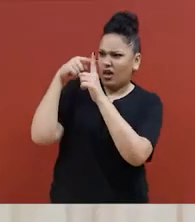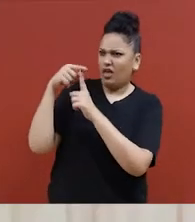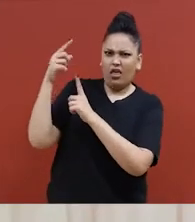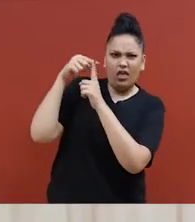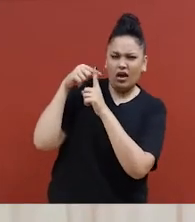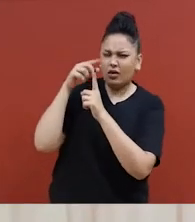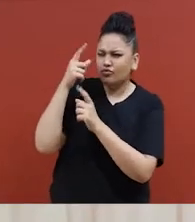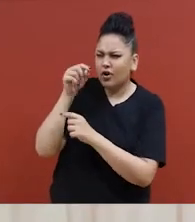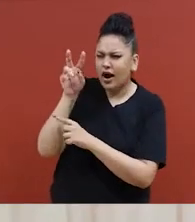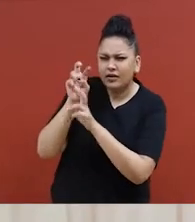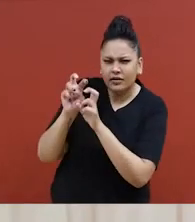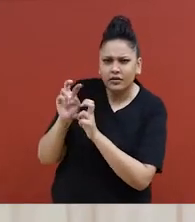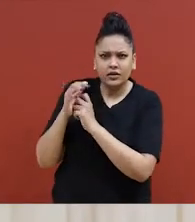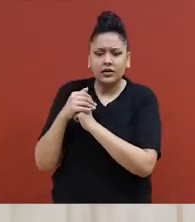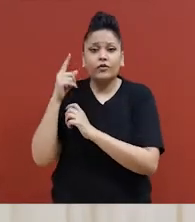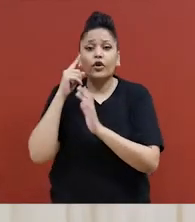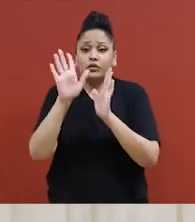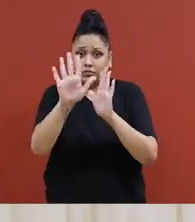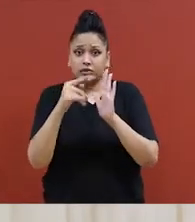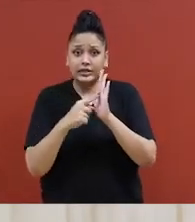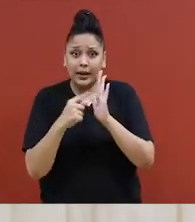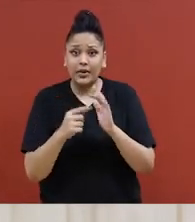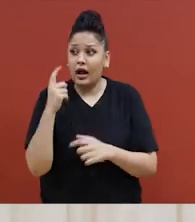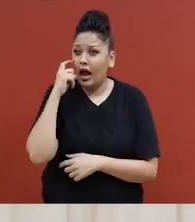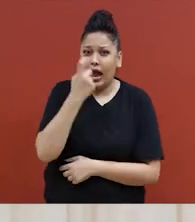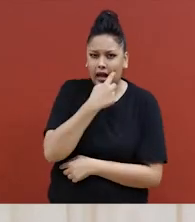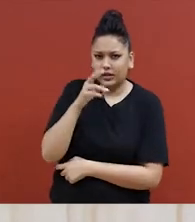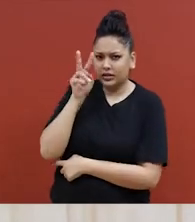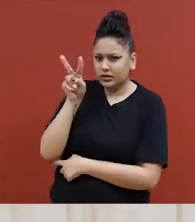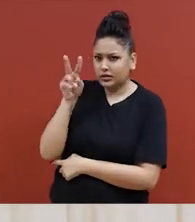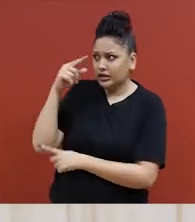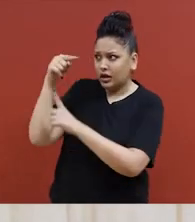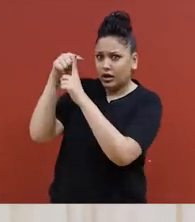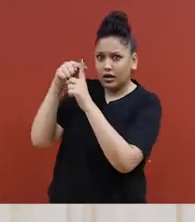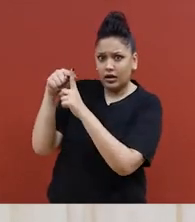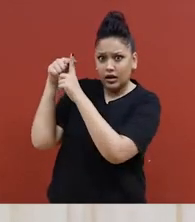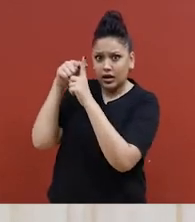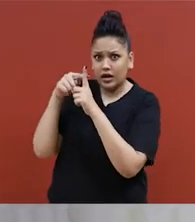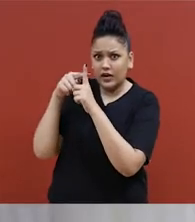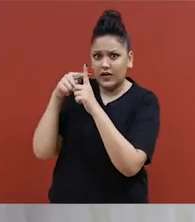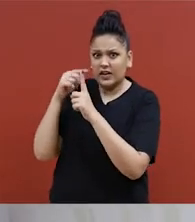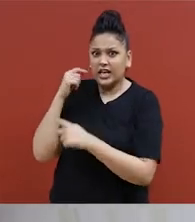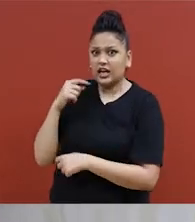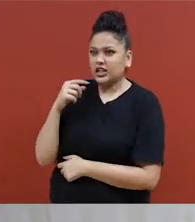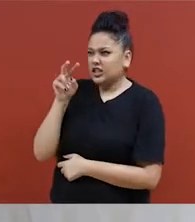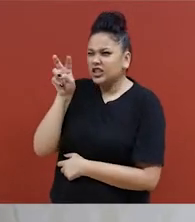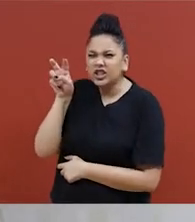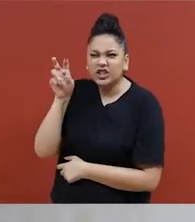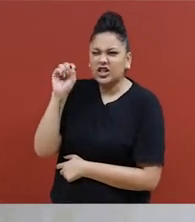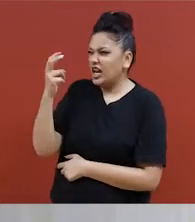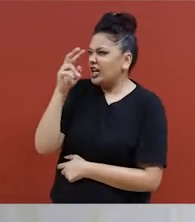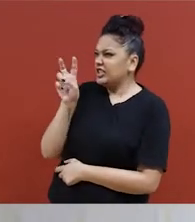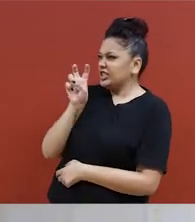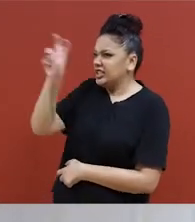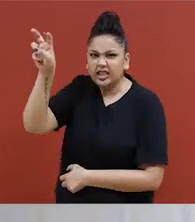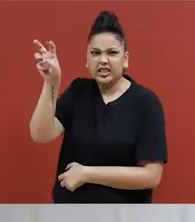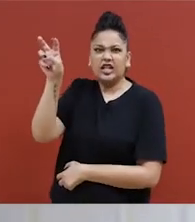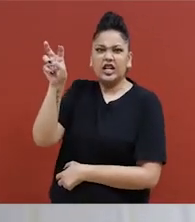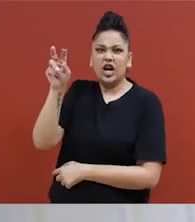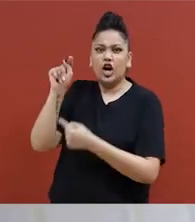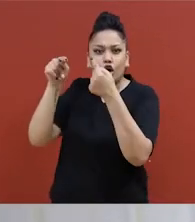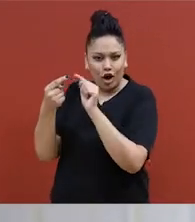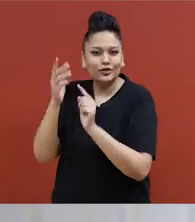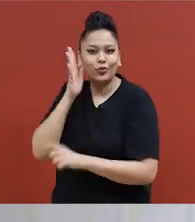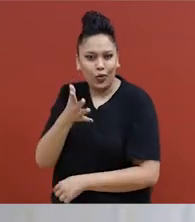personne. Par exemple, puis-je toucher votre bras? Les yeux sont une cible. Si je transperce les yeux de'attaquant, cela pourrait lui causer des